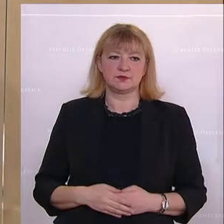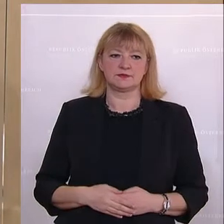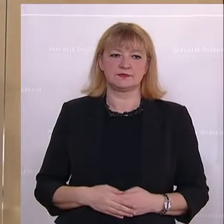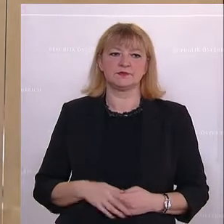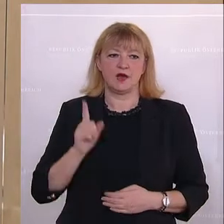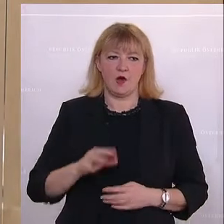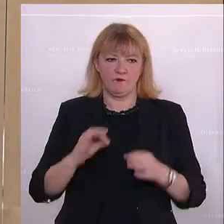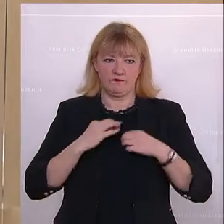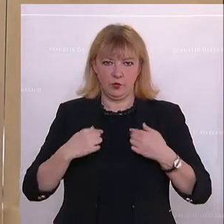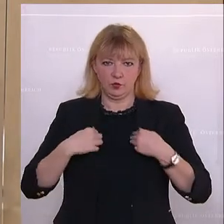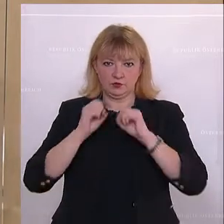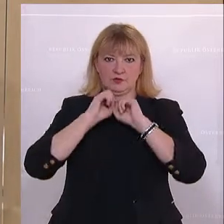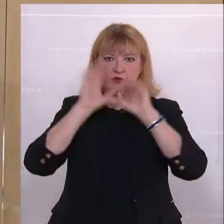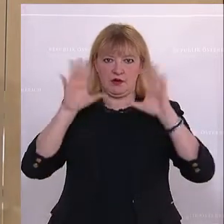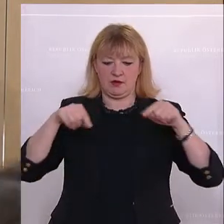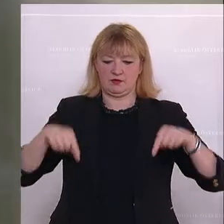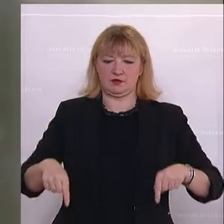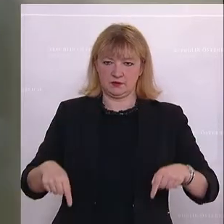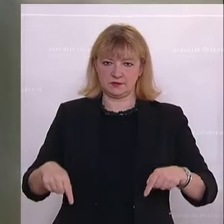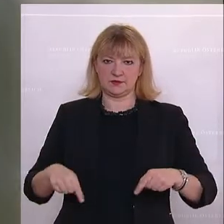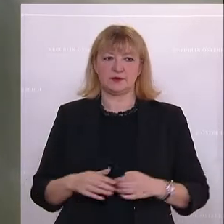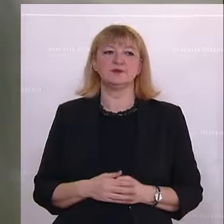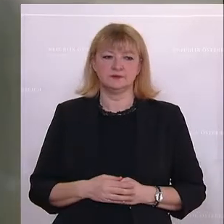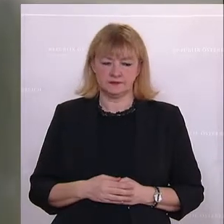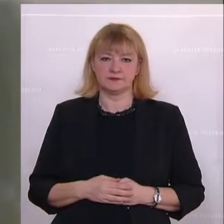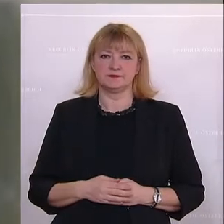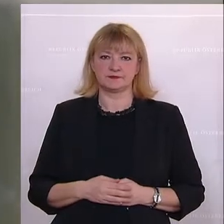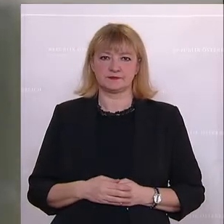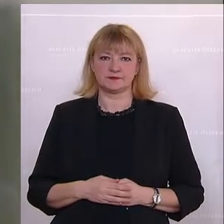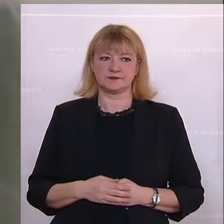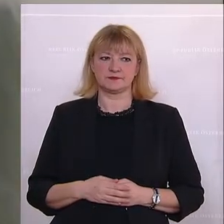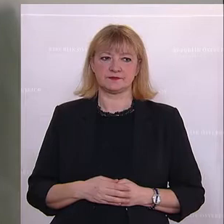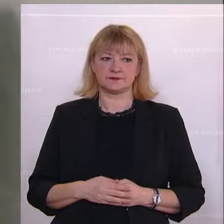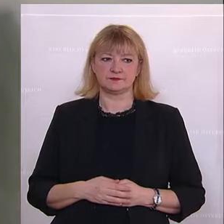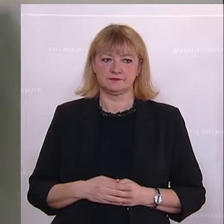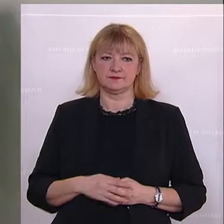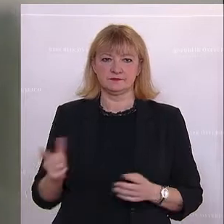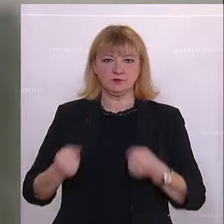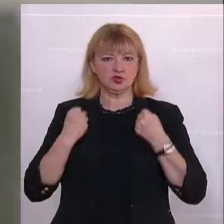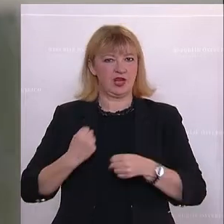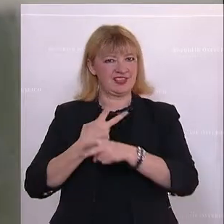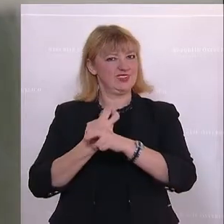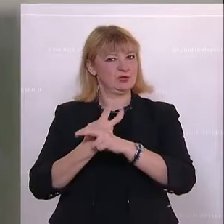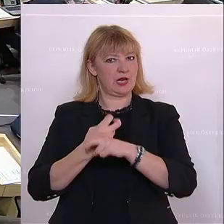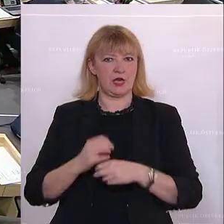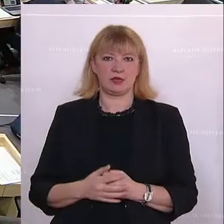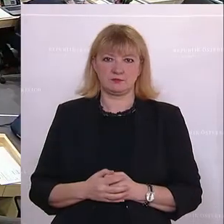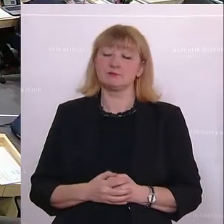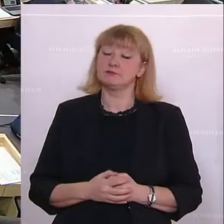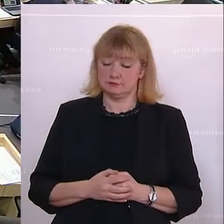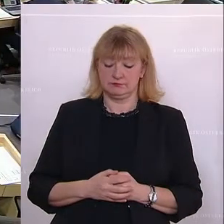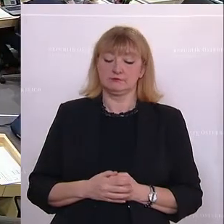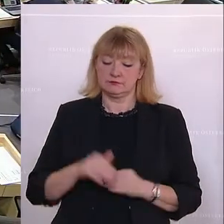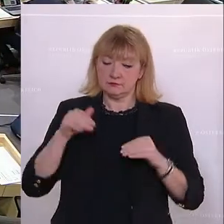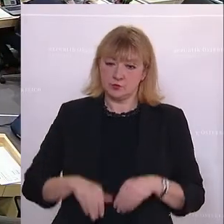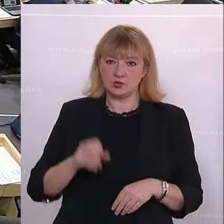für uns hier klar zum Ausdruck gebracht haben. Ein starkes Österreich muss die EU